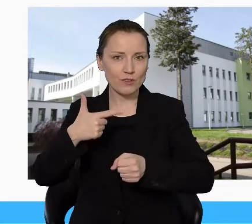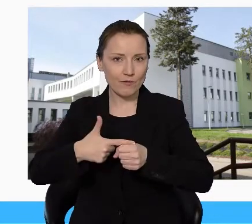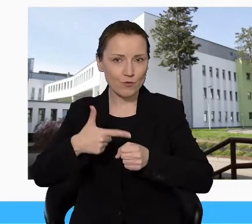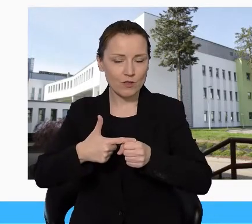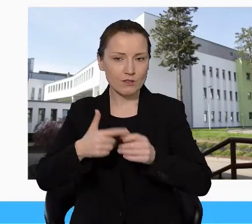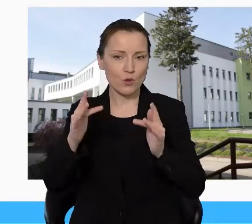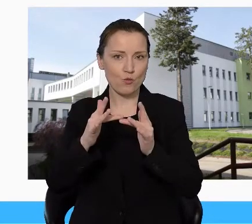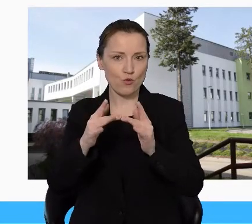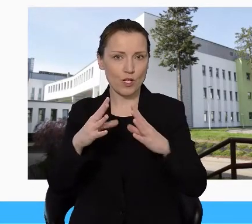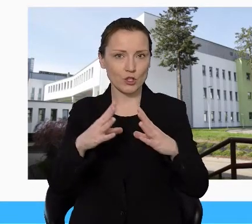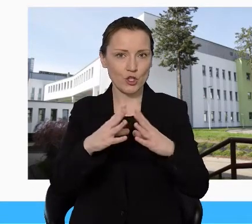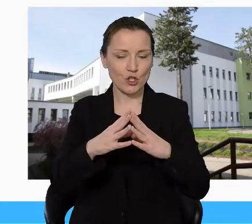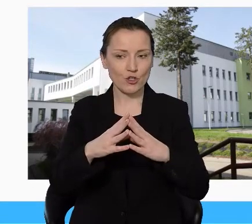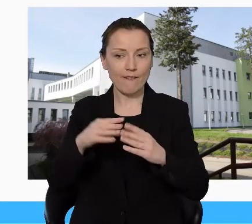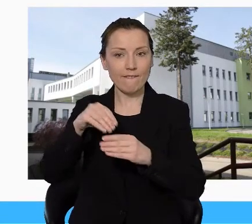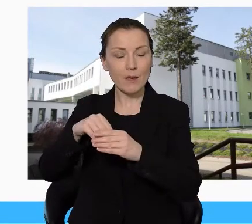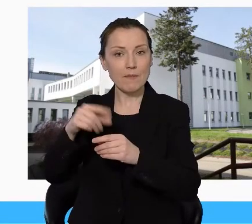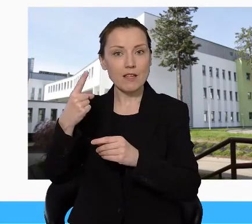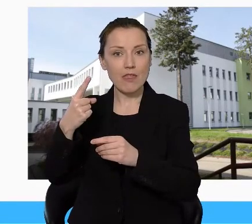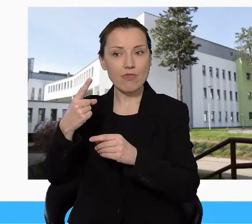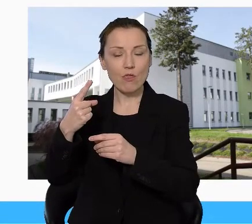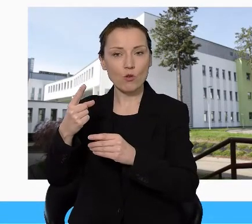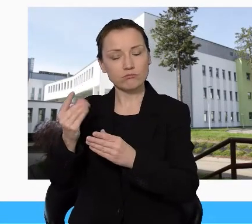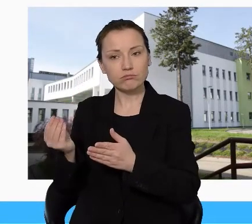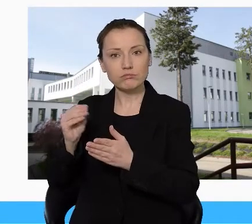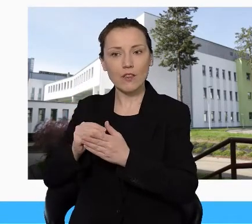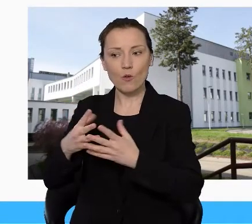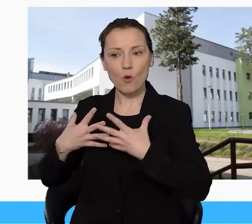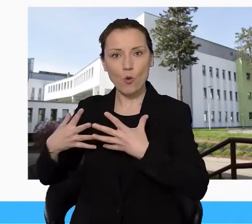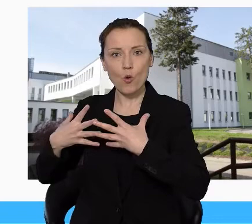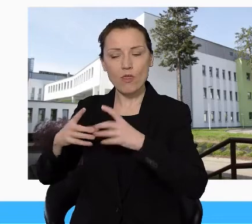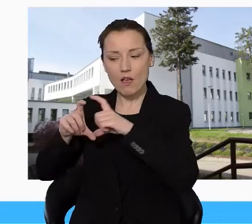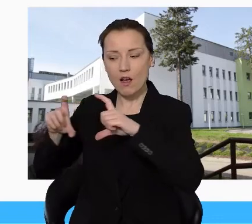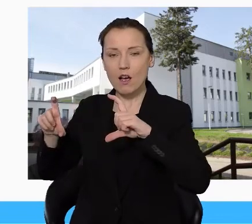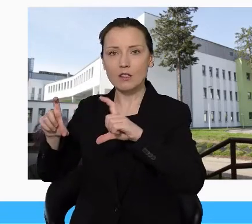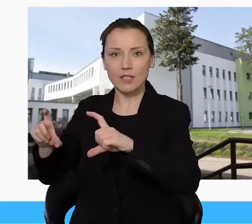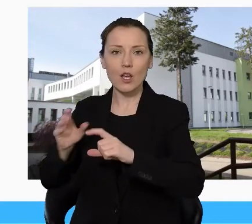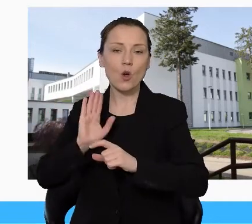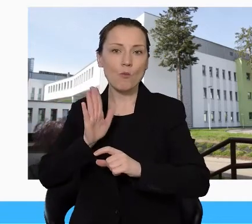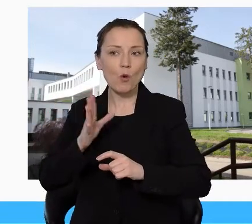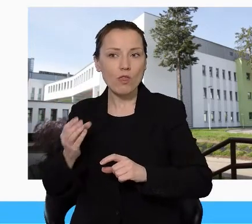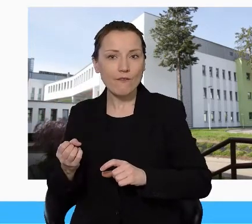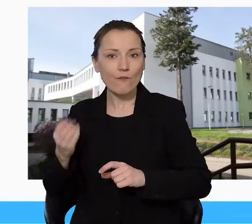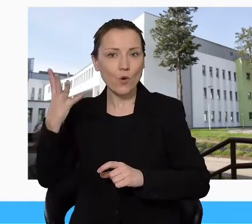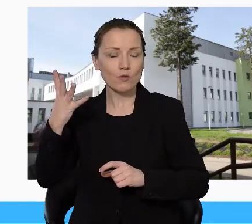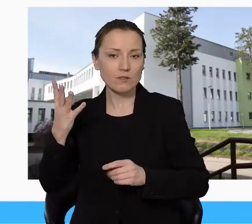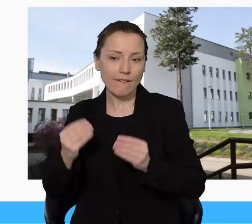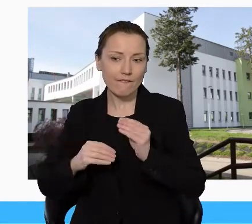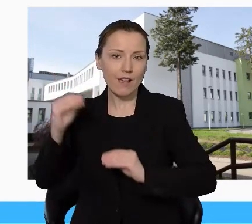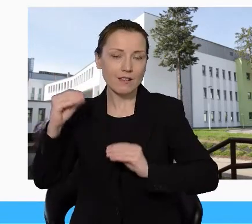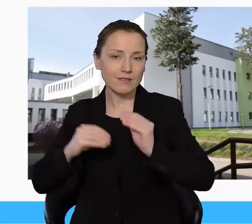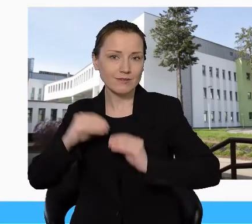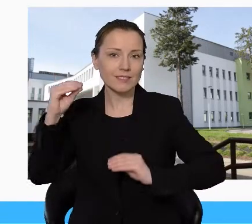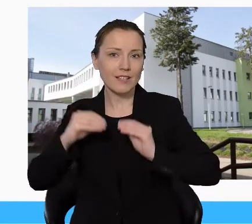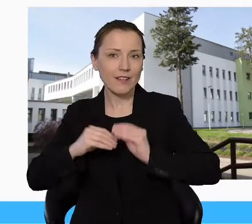łóżek, w tym jedno respiratorowe, uruchomiono do wiosny, ta ilość łóżek się zwiększała. Później